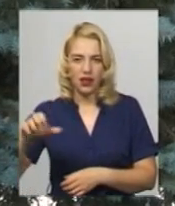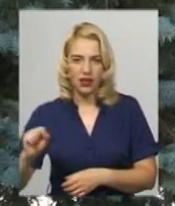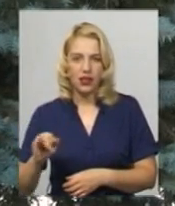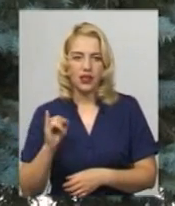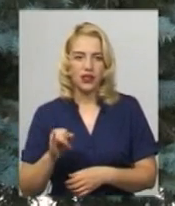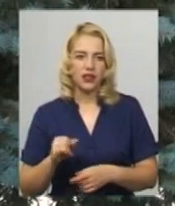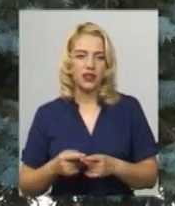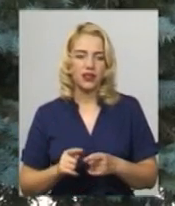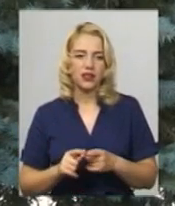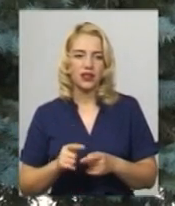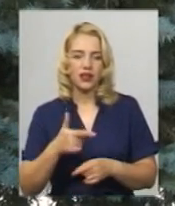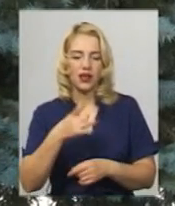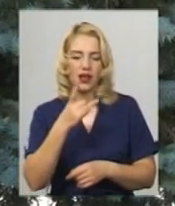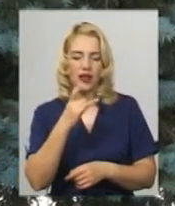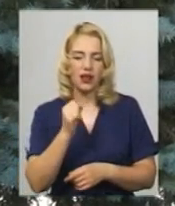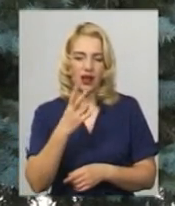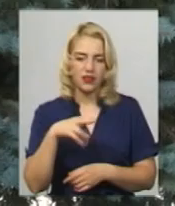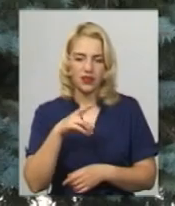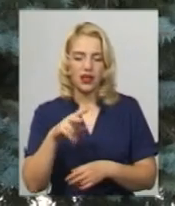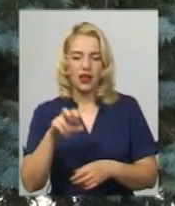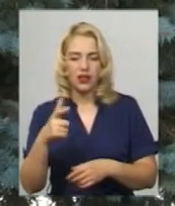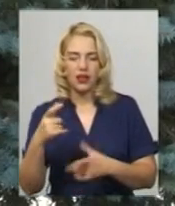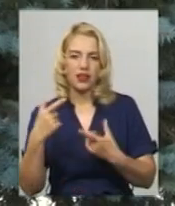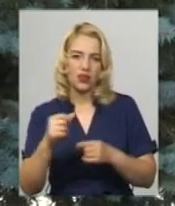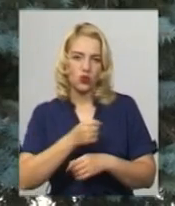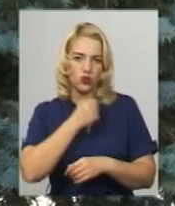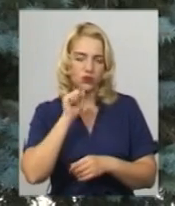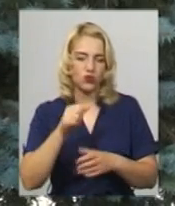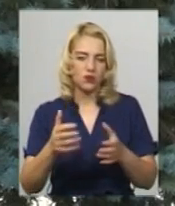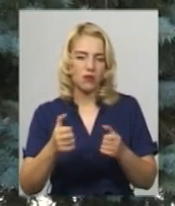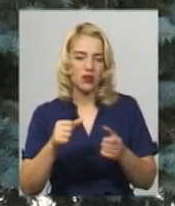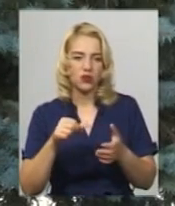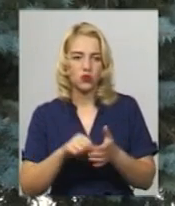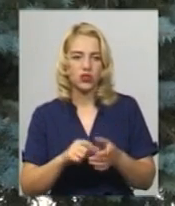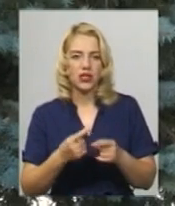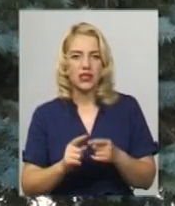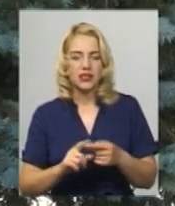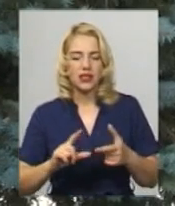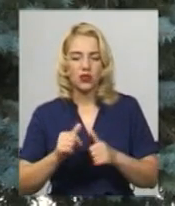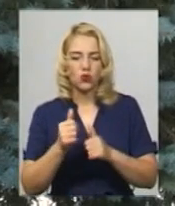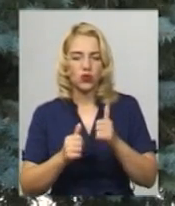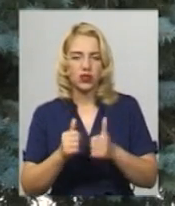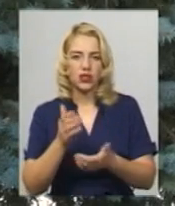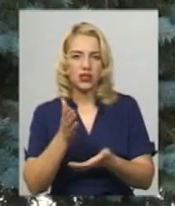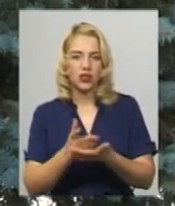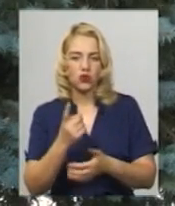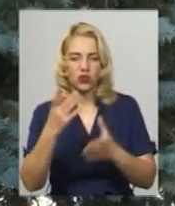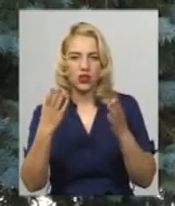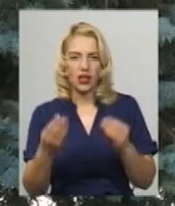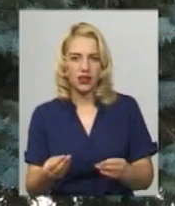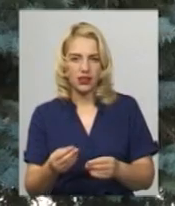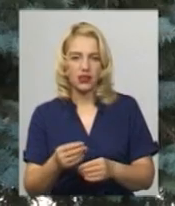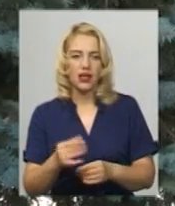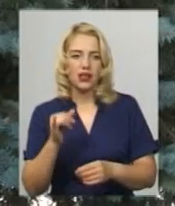Grand League – це там, де можуть дорослі і аматори приймати участь. Сам турнір традиційно буде носити одноденний характер